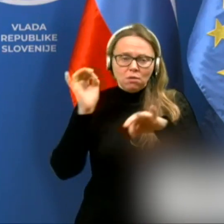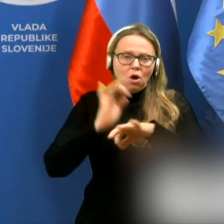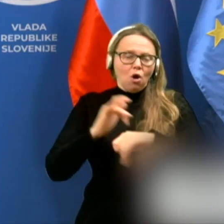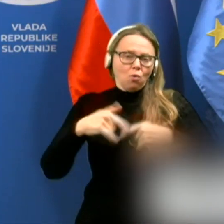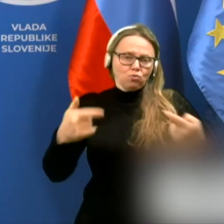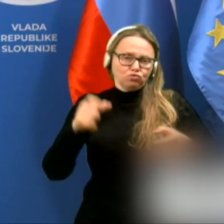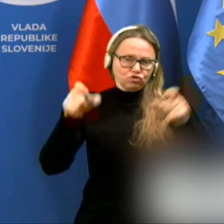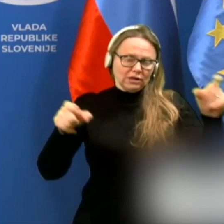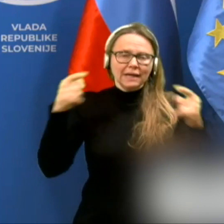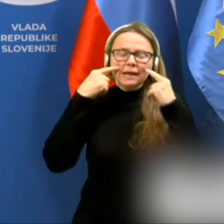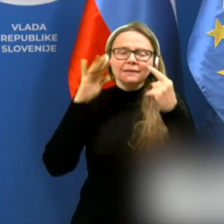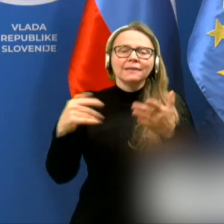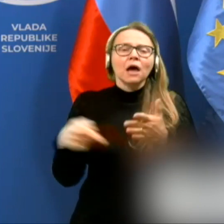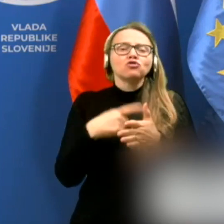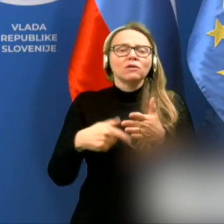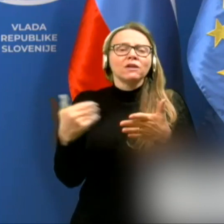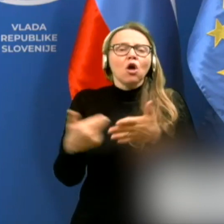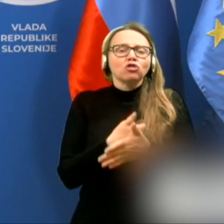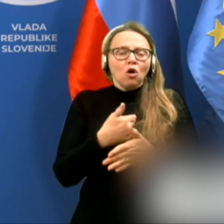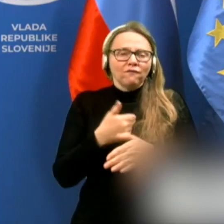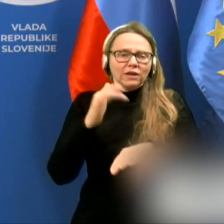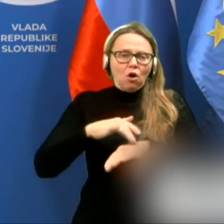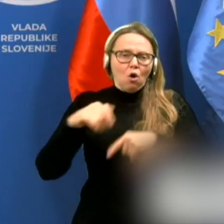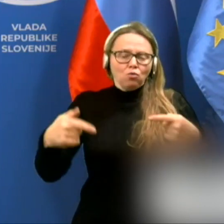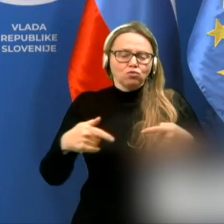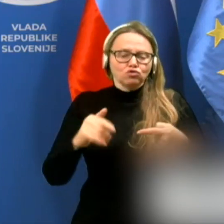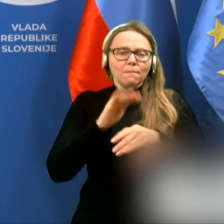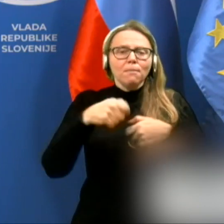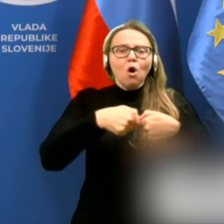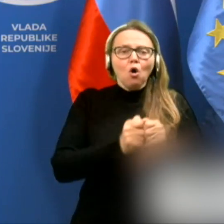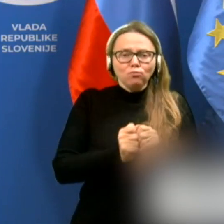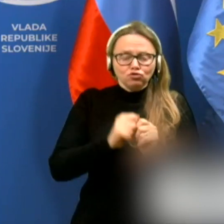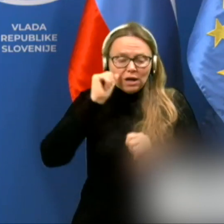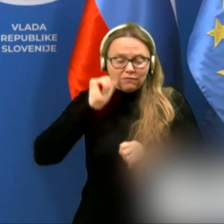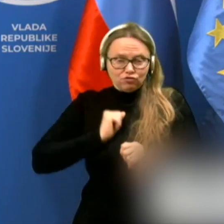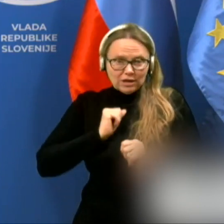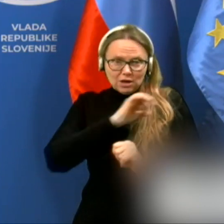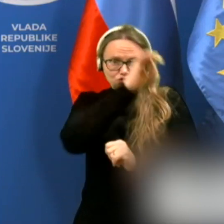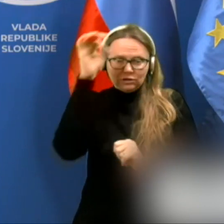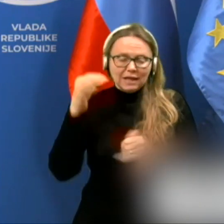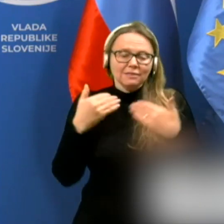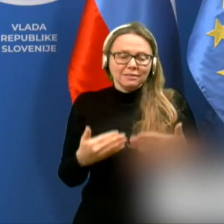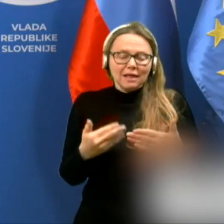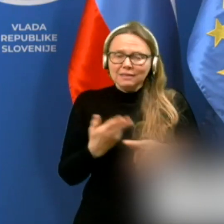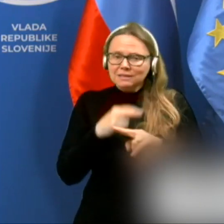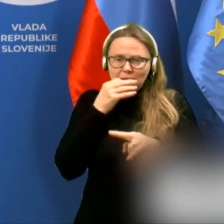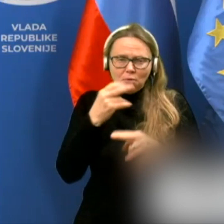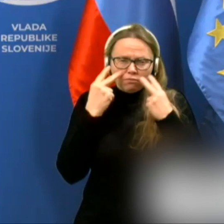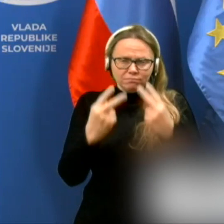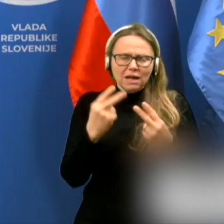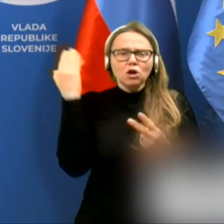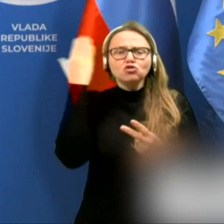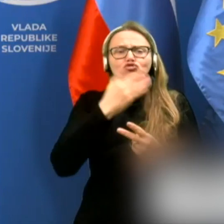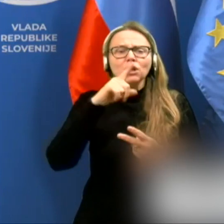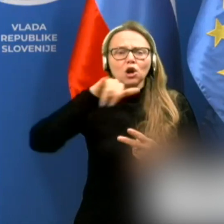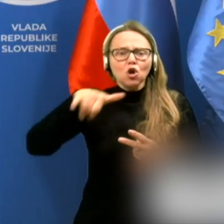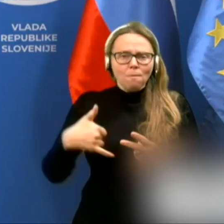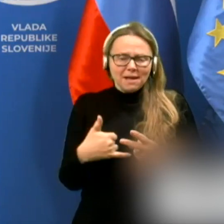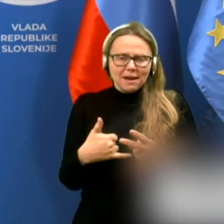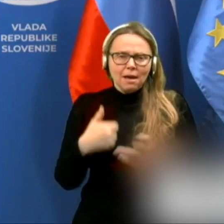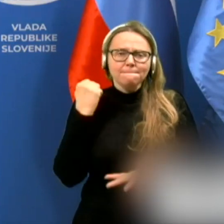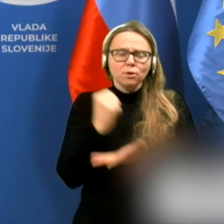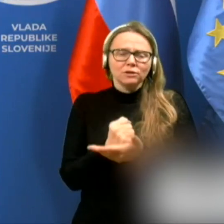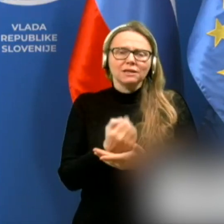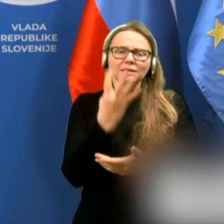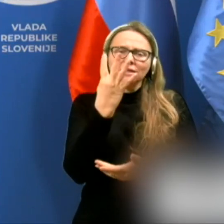Glede na število novih okužb po občinah na včerajšnji dan, danes najbolji stopa Črnomelj, kjer so potrdili